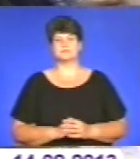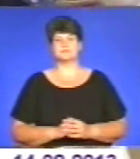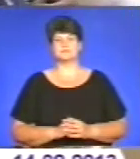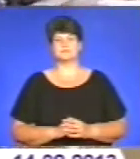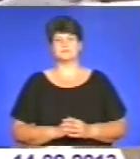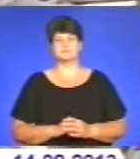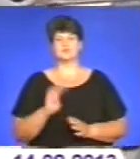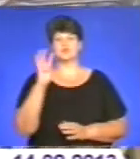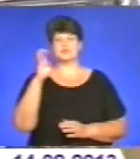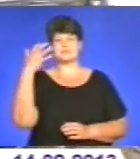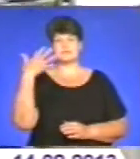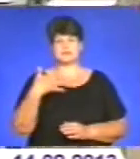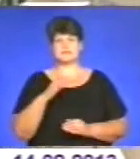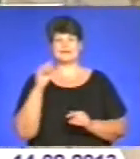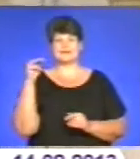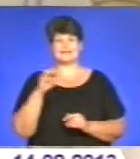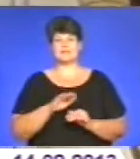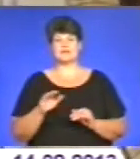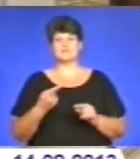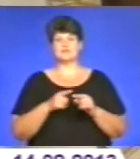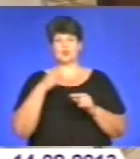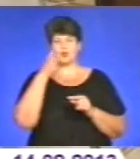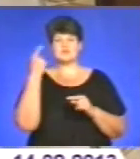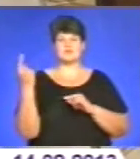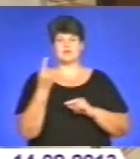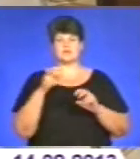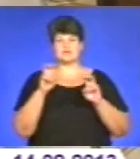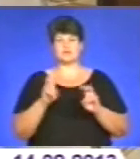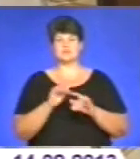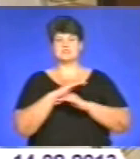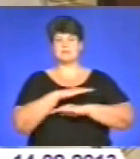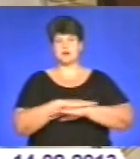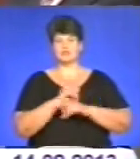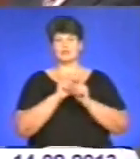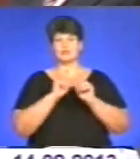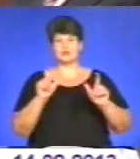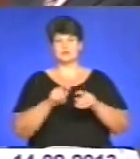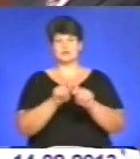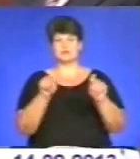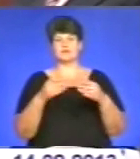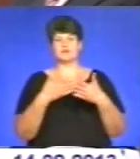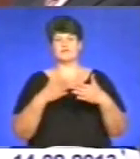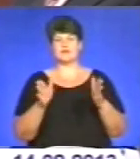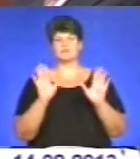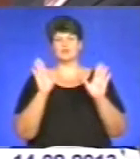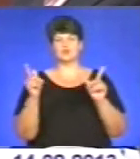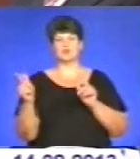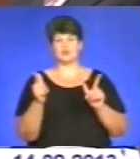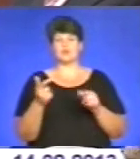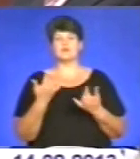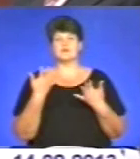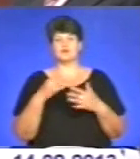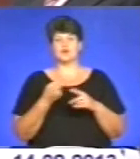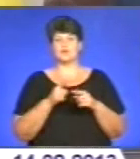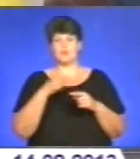450 тисяч дітей цього року вперше сядуть за парти школи, що відчинні для них свої двері вже мають бути готові. Цього року, за